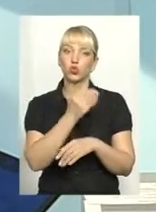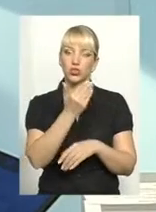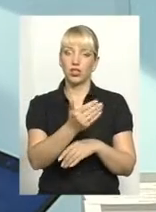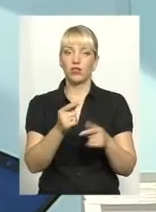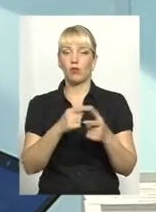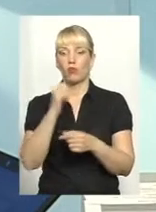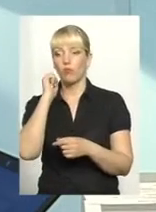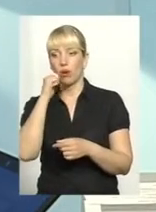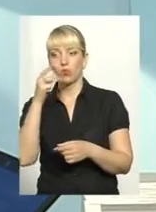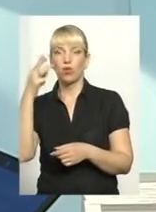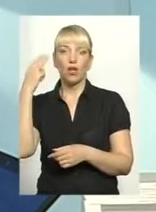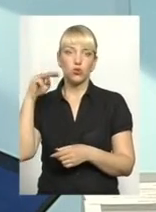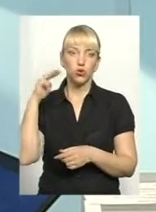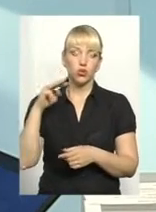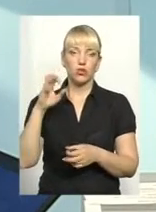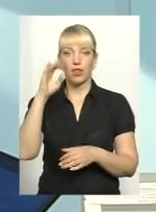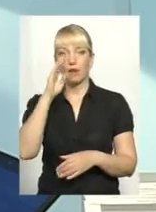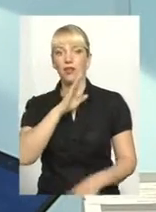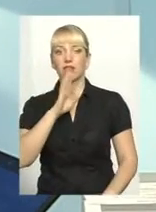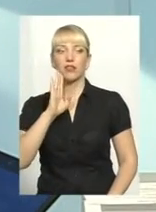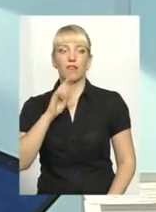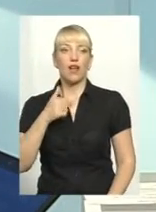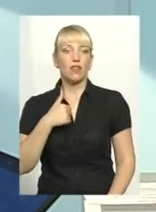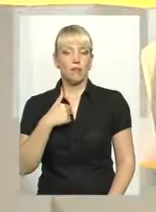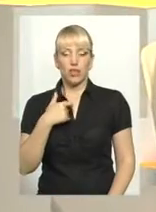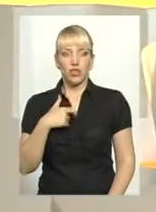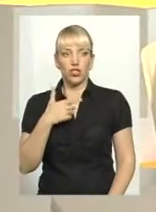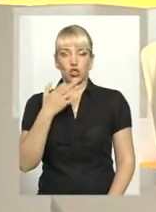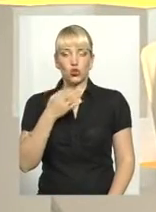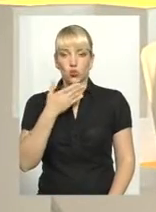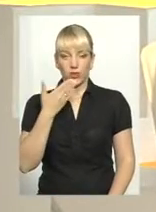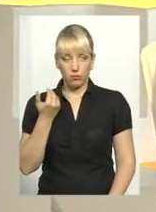або ж на тітку, чи на батьків, а на мені нічого немає.